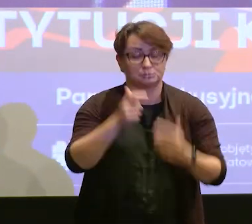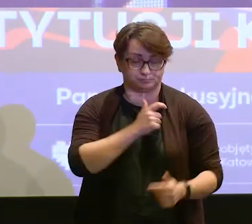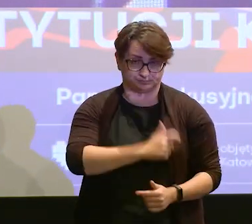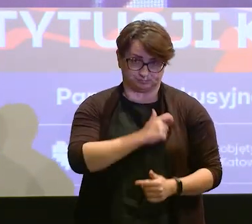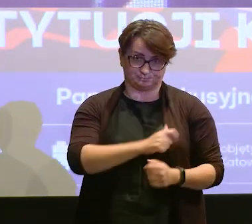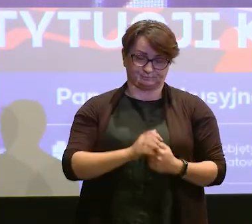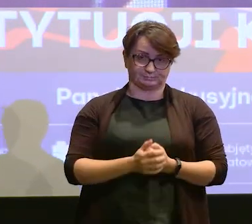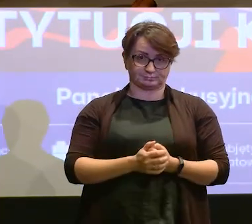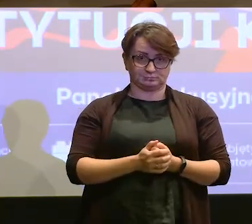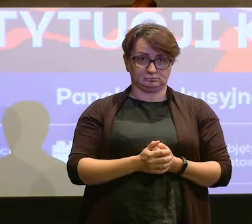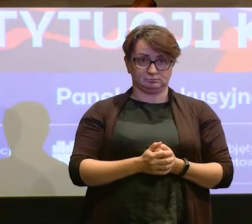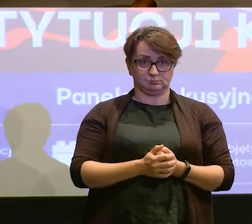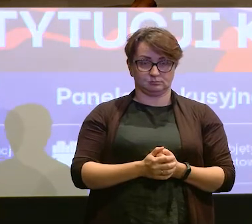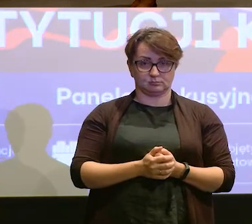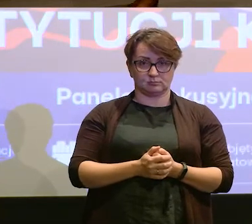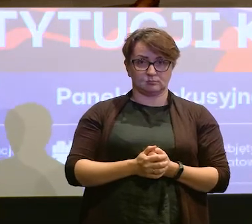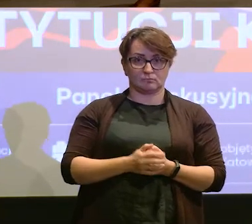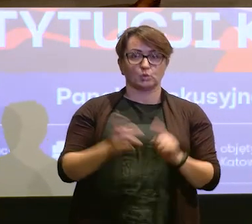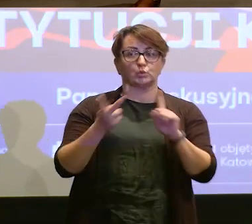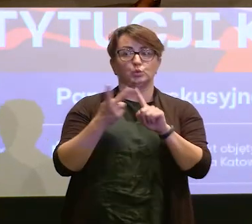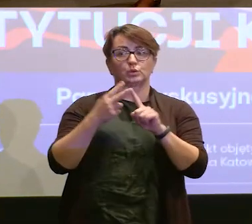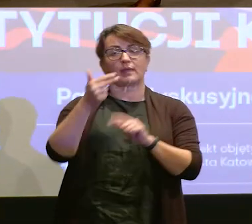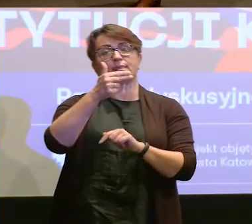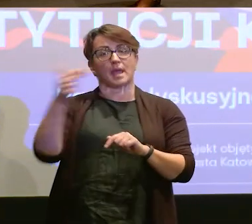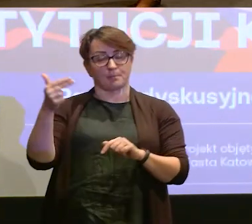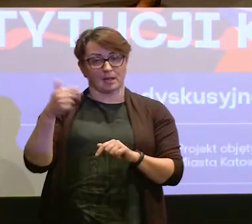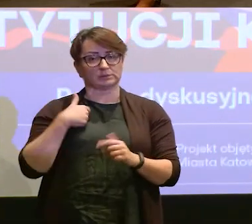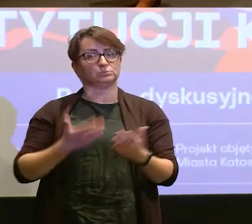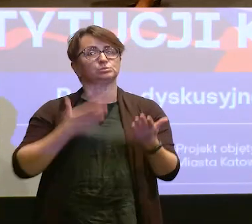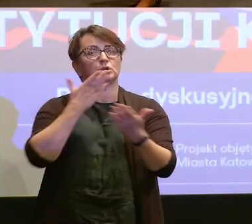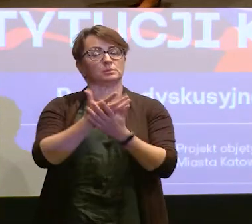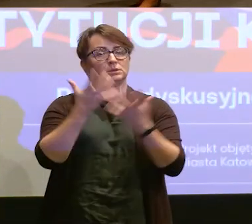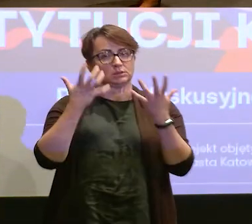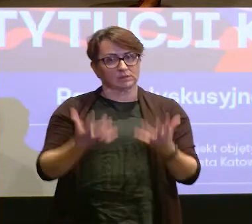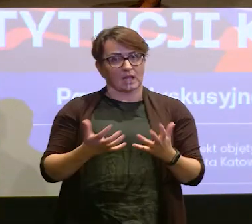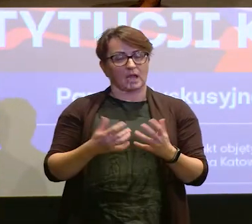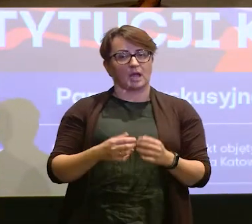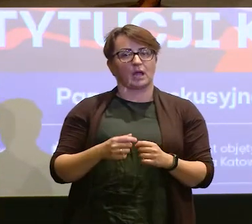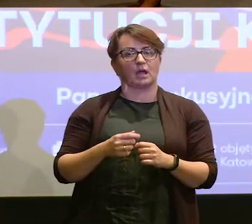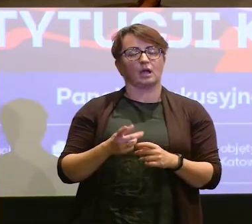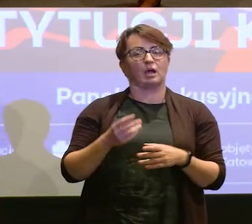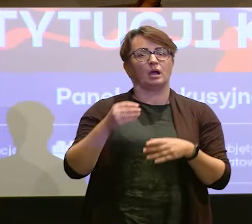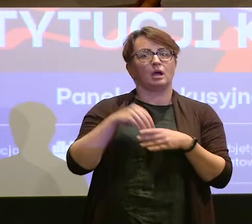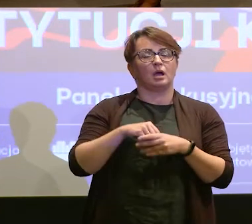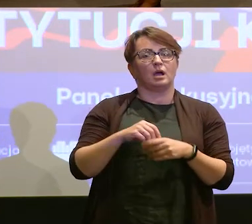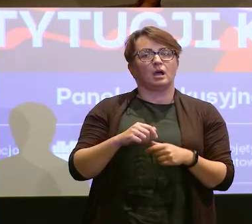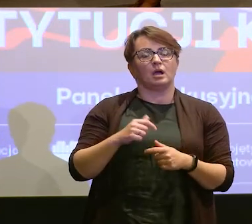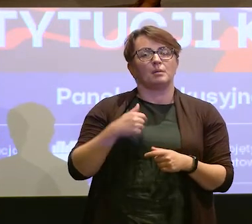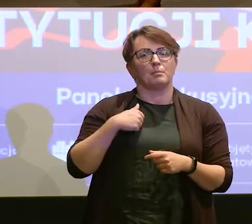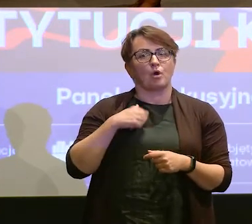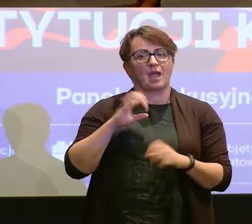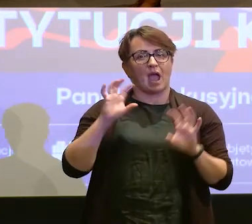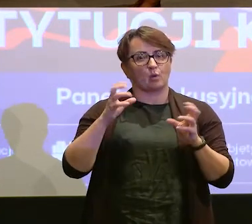serdecznie. Druga kwestia to, chciałbym zaproponować łamę swojej audycji, którą robię,